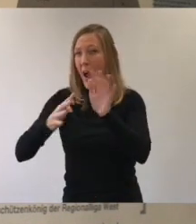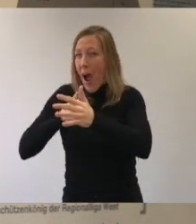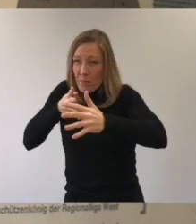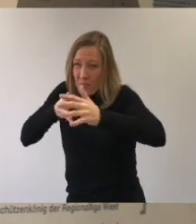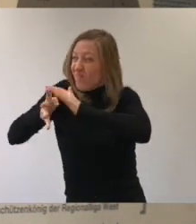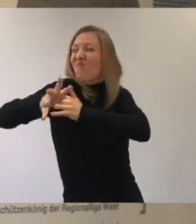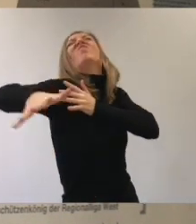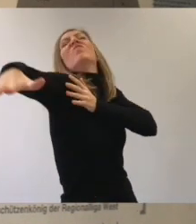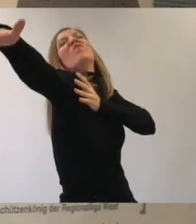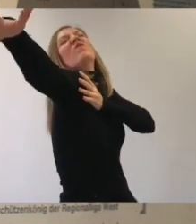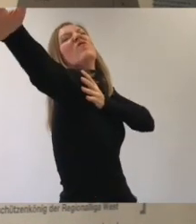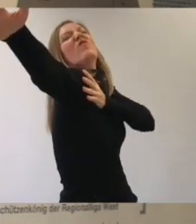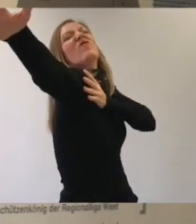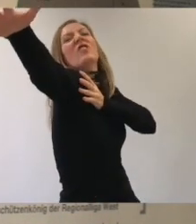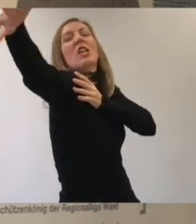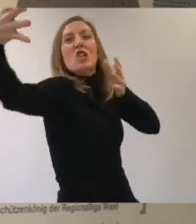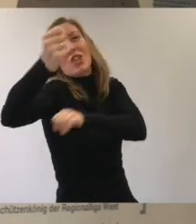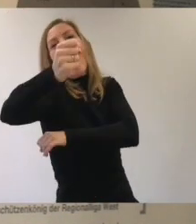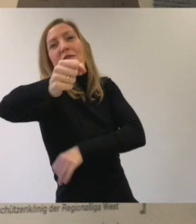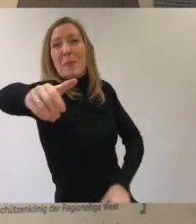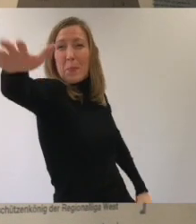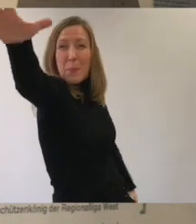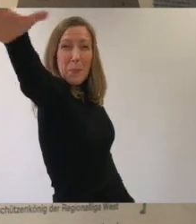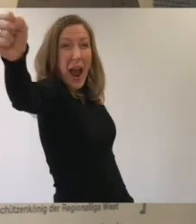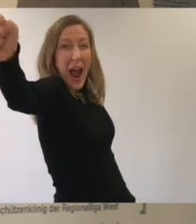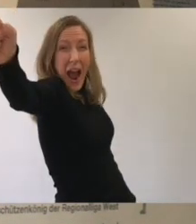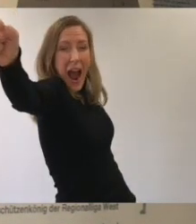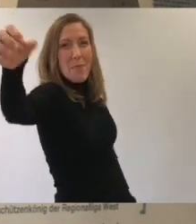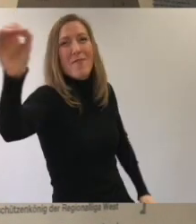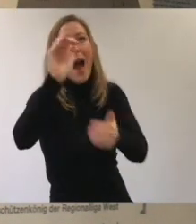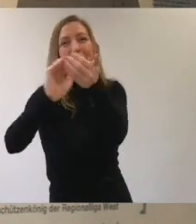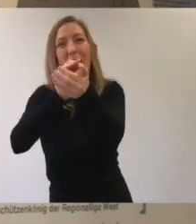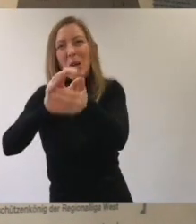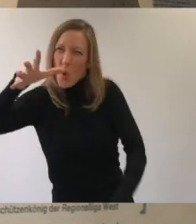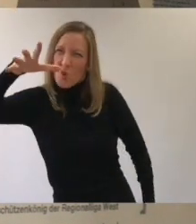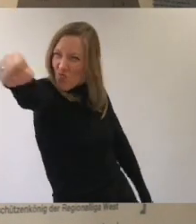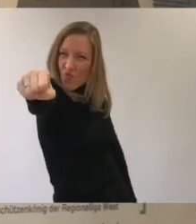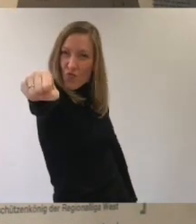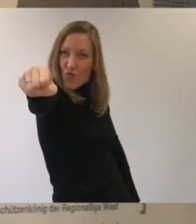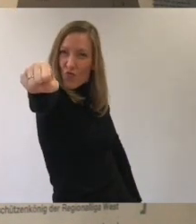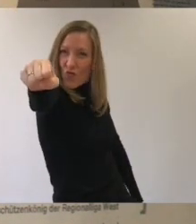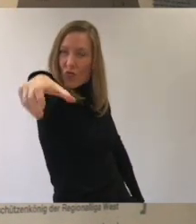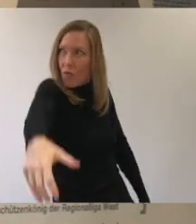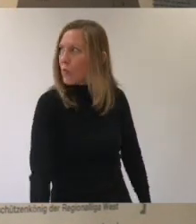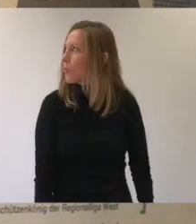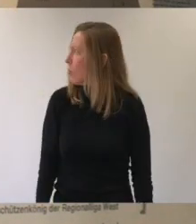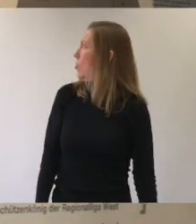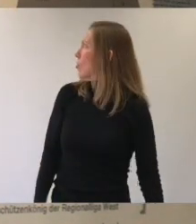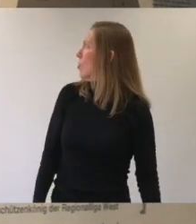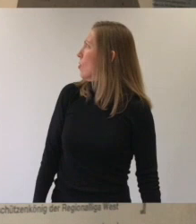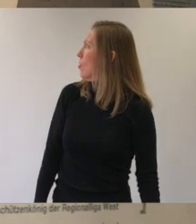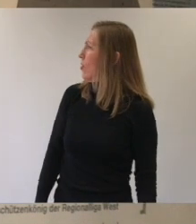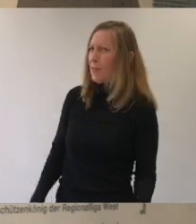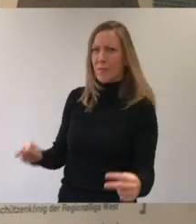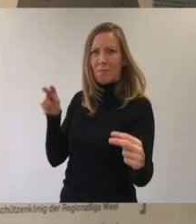Arme durch den Zaun. So weit wie er kann und schafft es. Er fasst Fabian Klos am Trikot. Fabian Klos bleibt